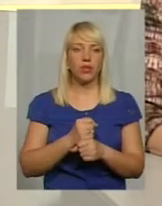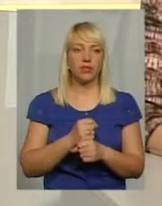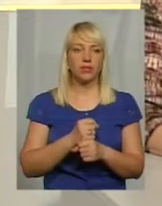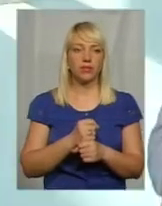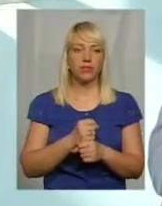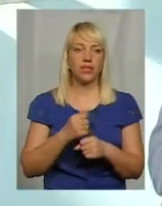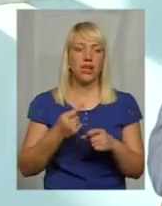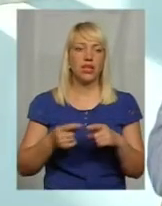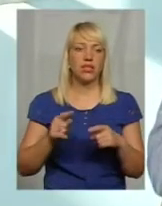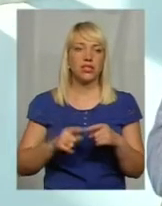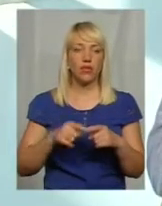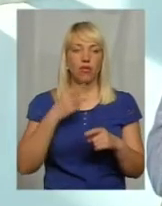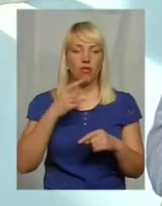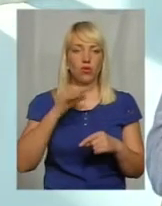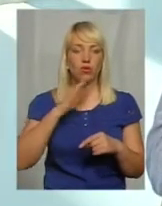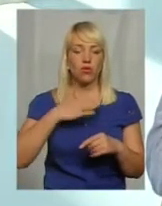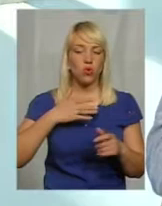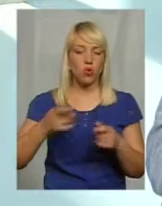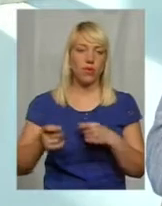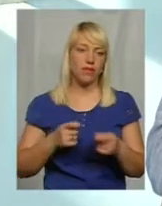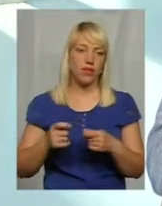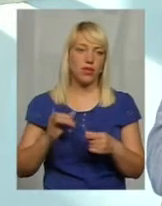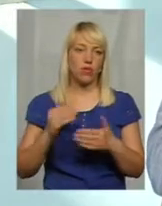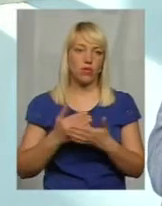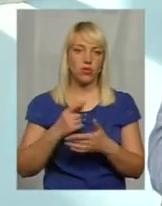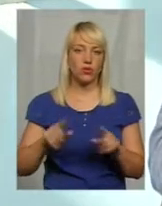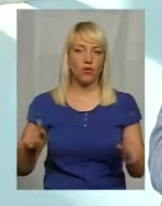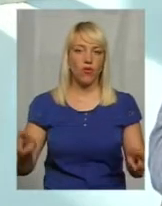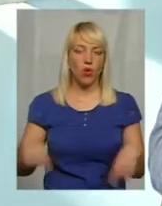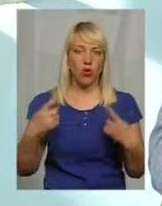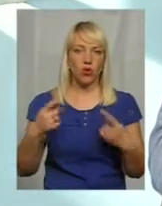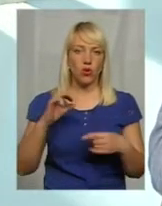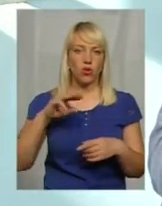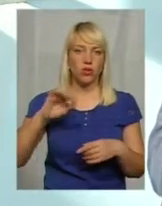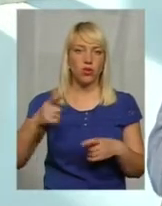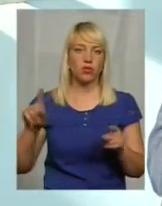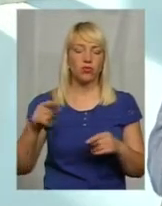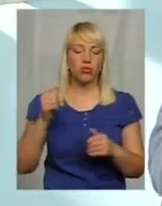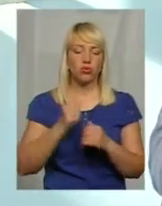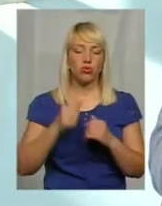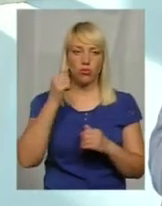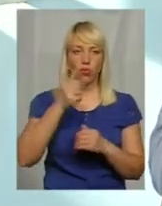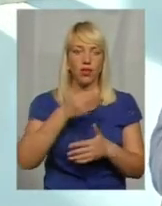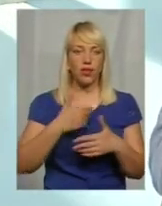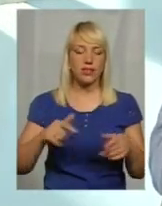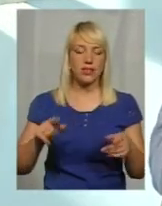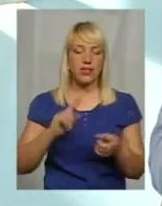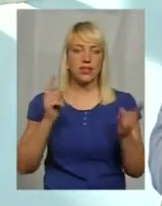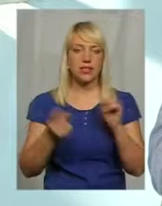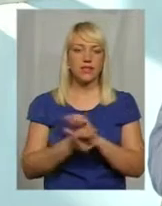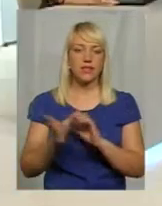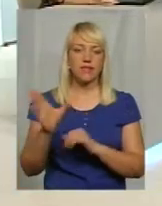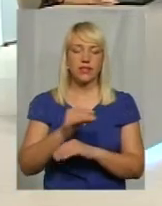це тепер координація нашого управління і знову створеним ОТГ. Тому що в нас кожен рок і стає всі більше. І от тепер, якщо